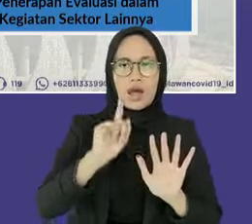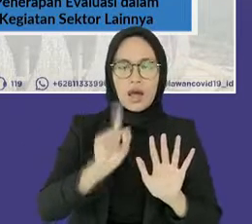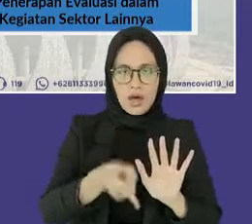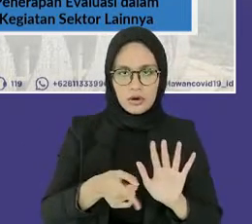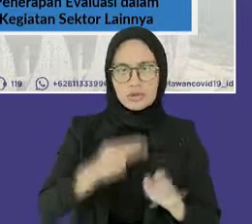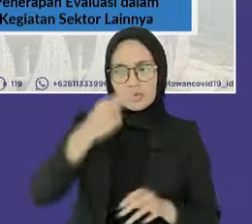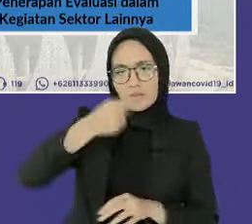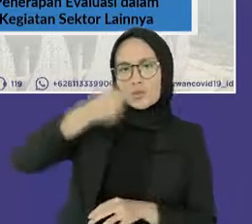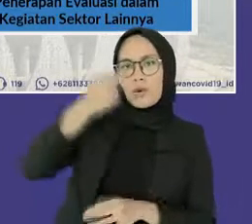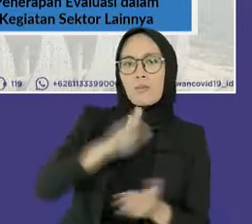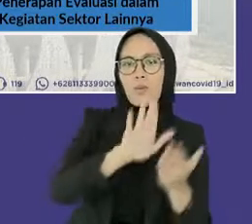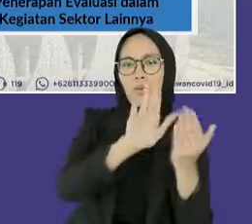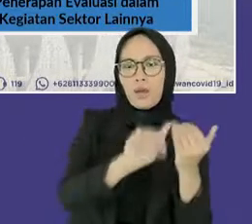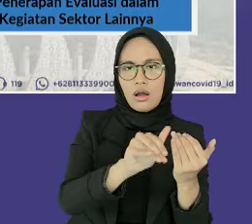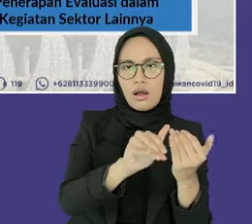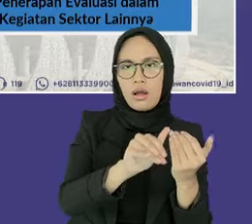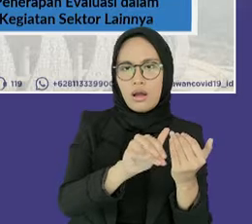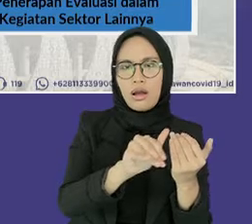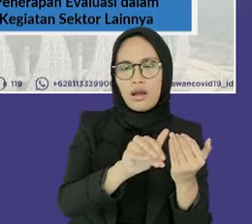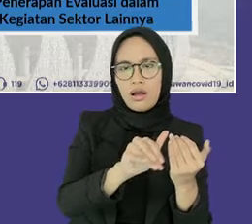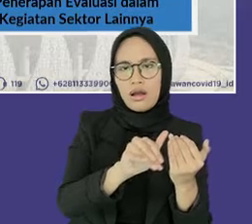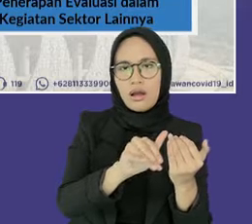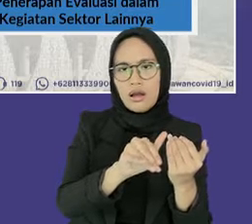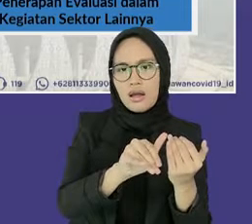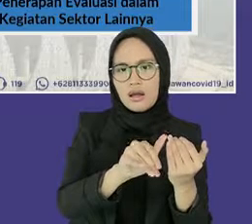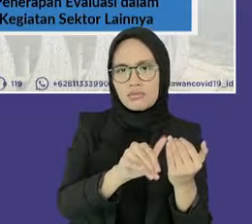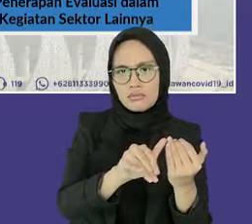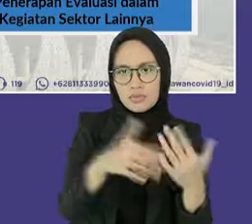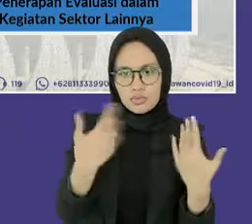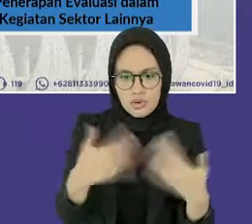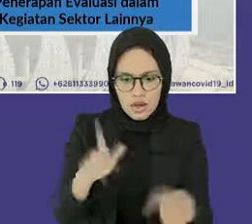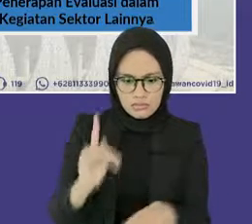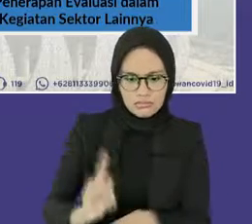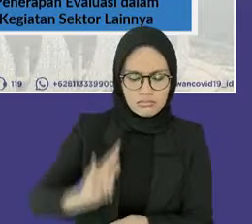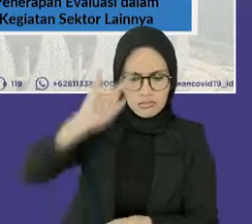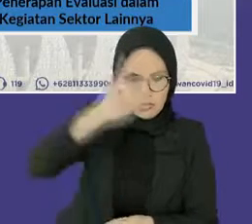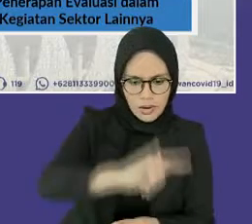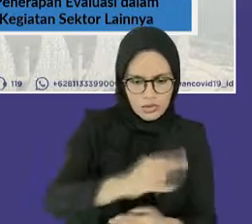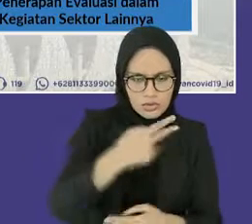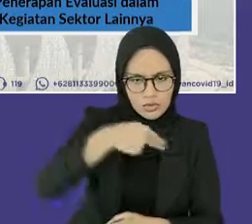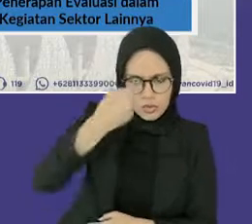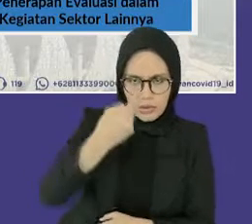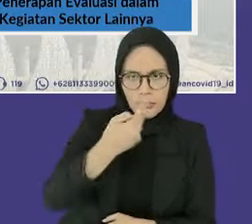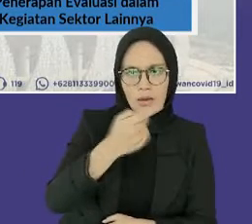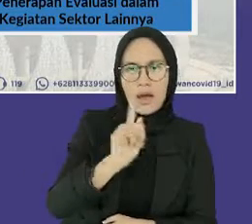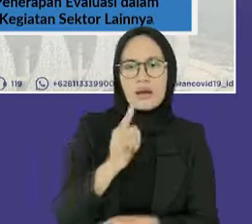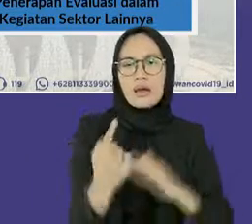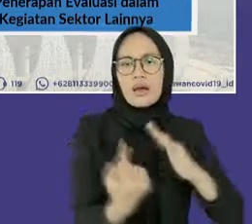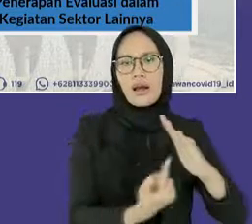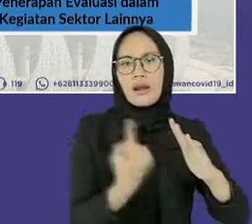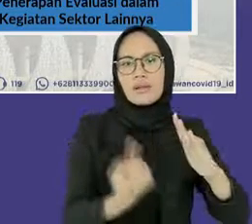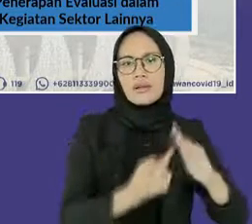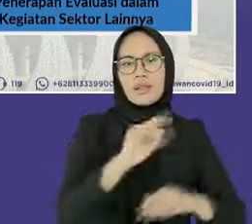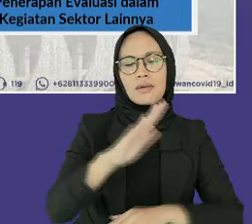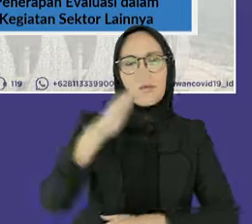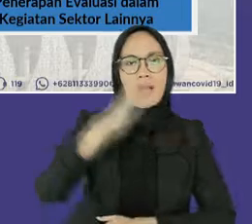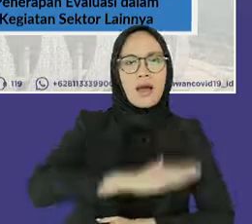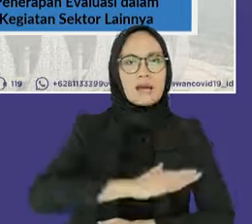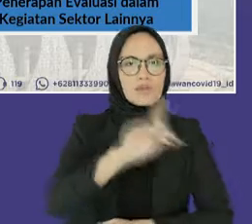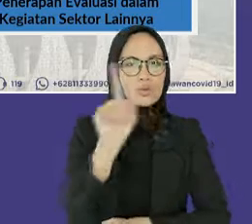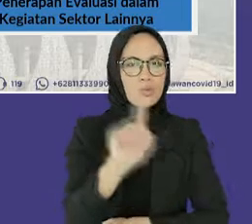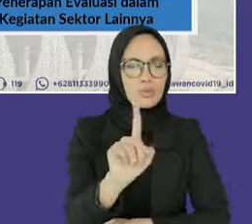ketibaan di daerah asal dan karantina selama lima hari dengan biaya yang ditanggung oleh Satgas atau pemerintah daerah.